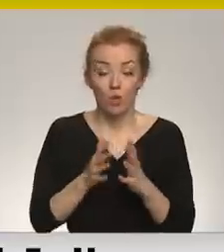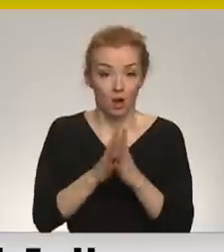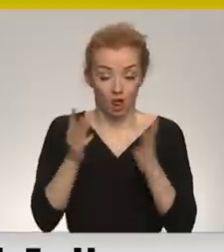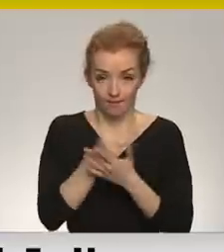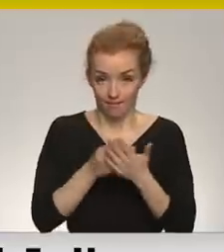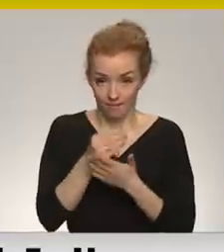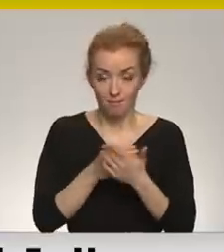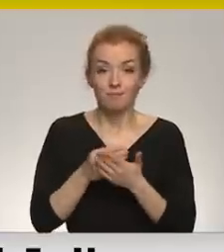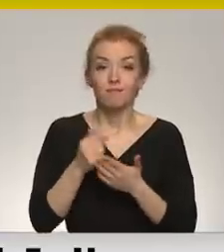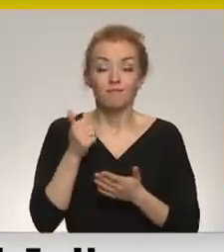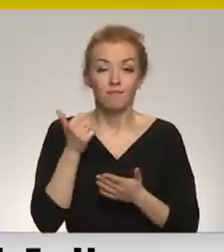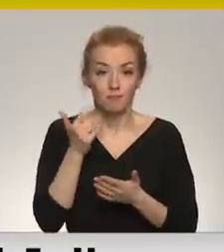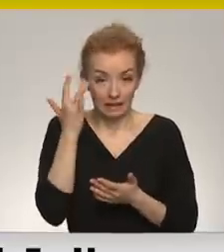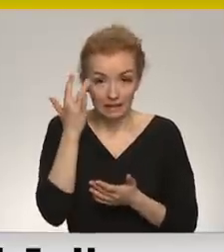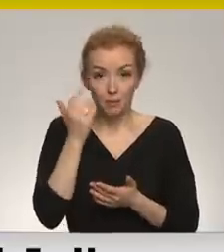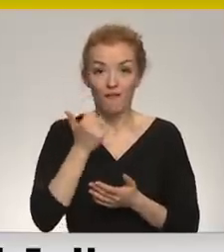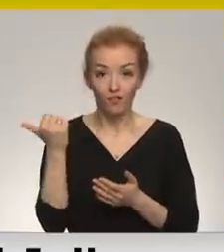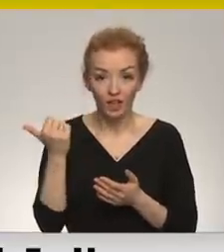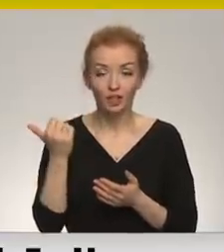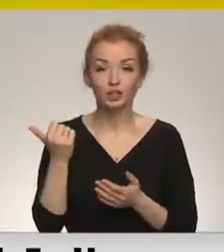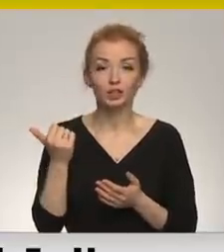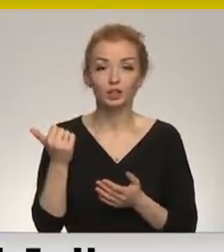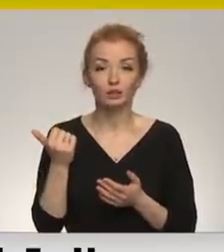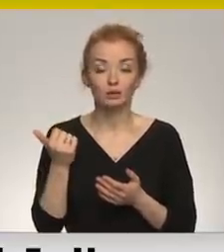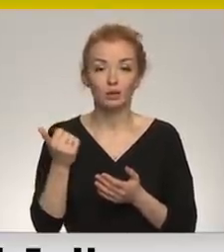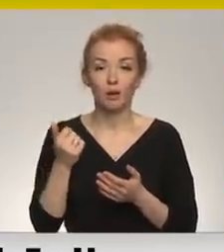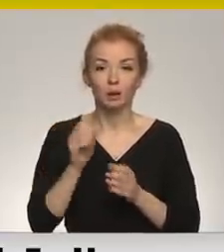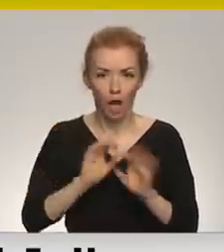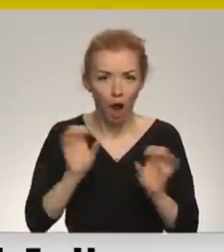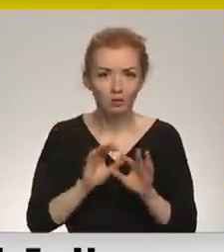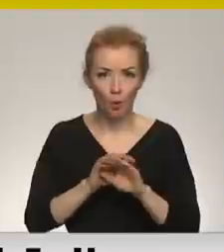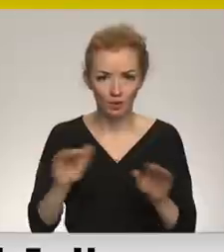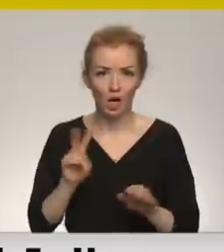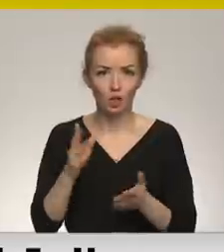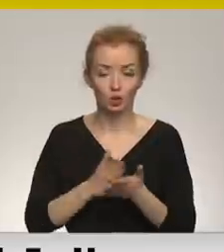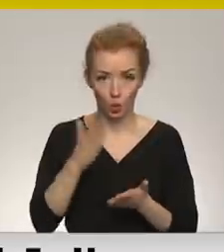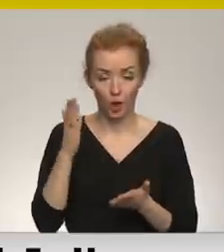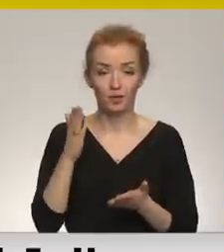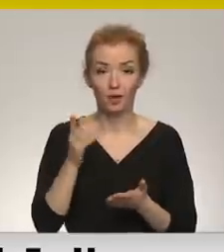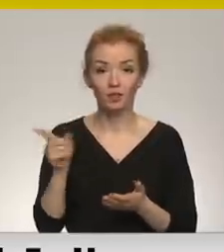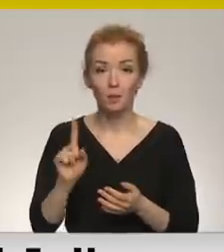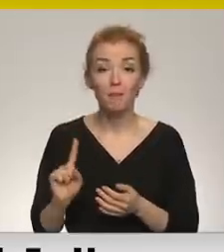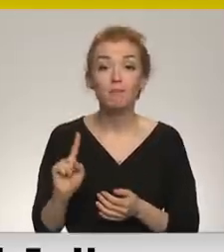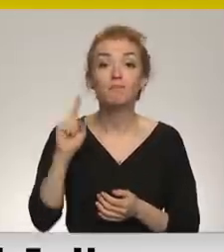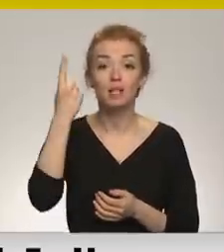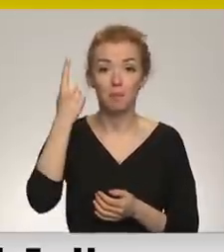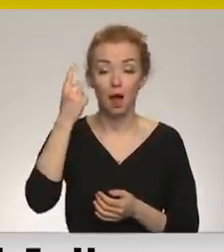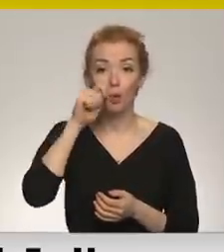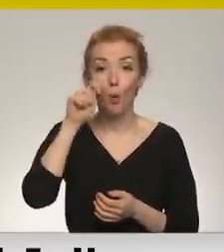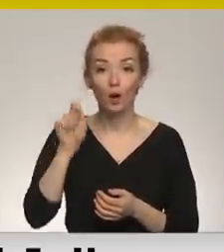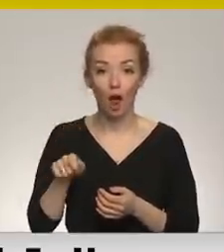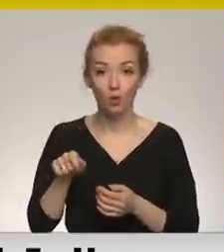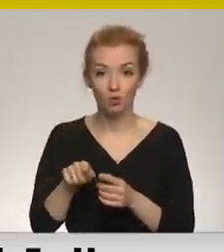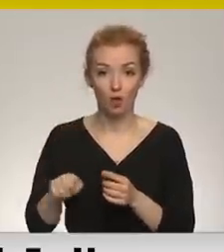Principā viņš ar situācijas pozicionējumu, kas notiek, ir ne tikai pirmais Ukraiņu tautai,